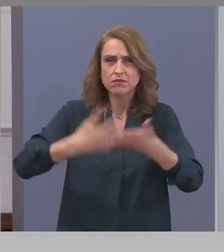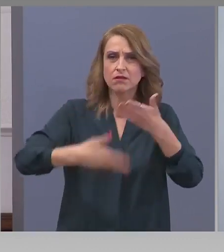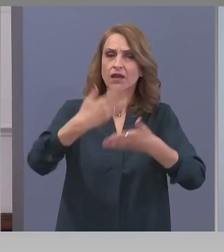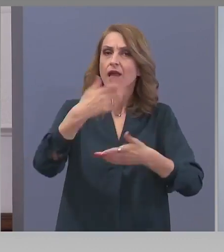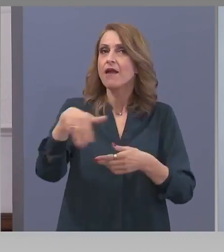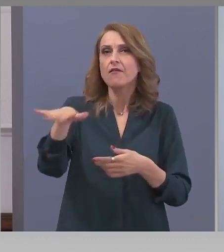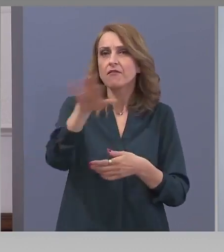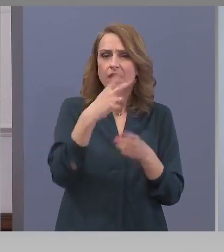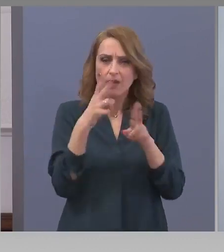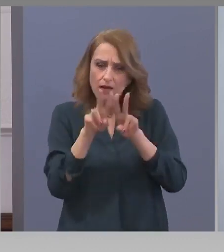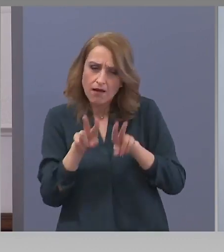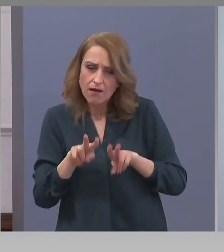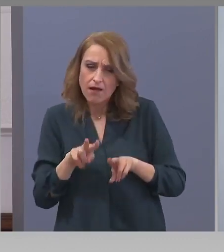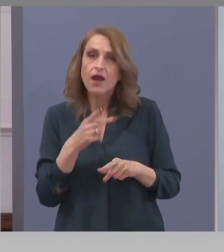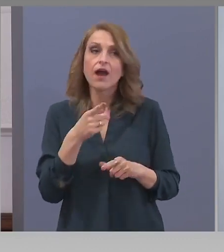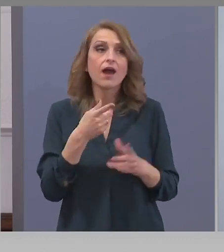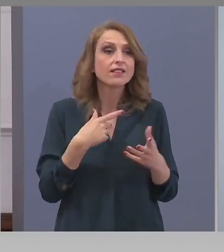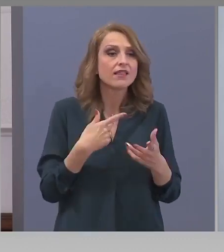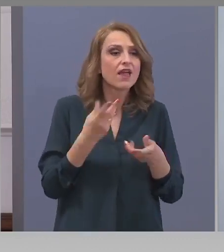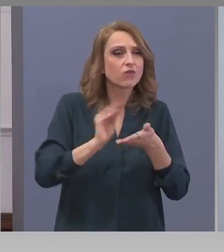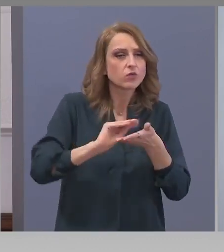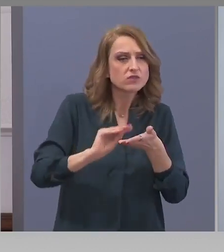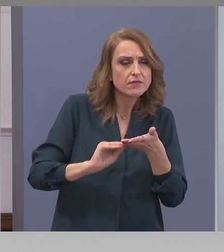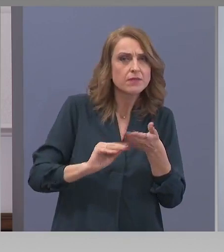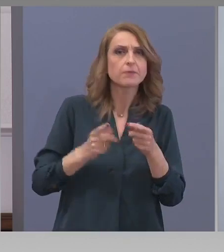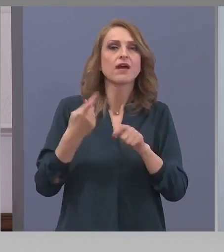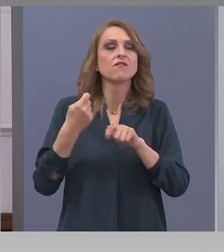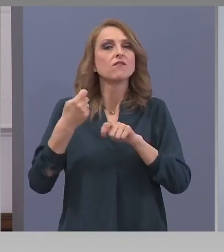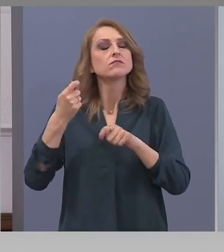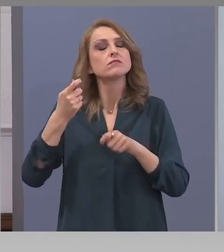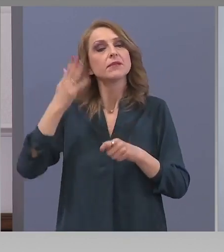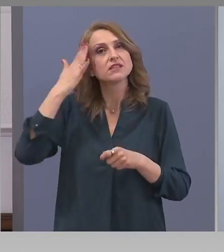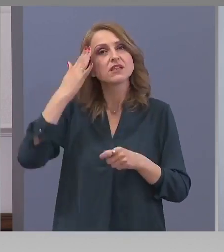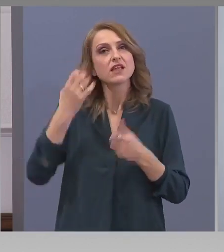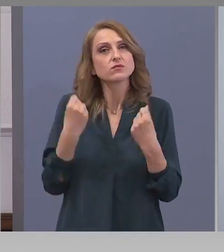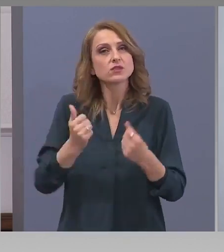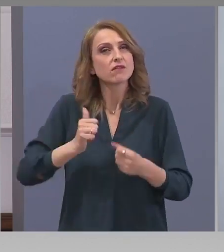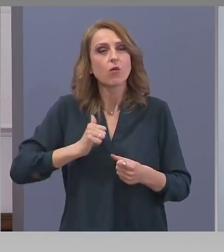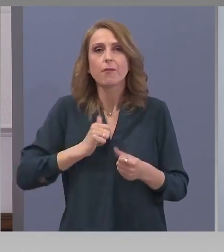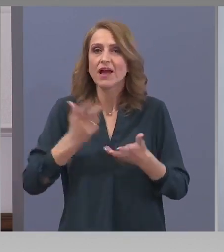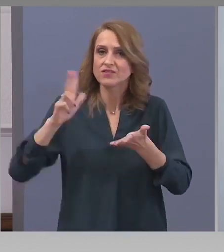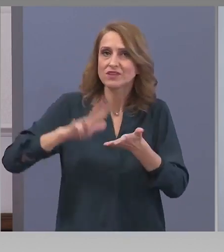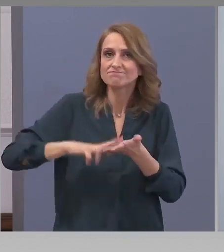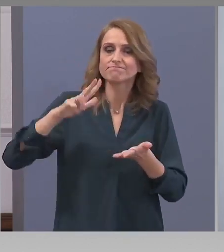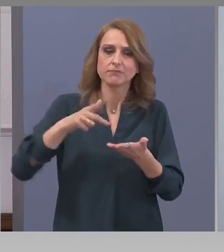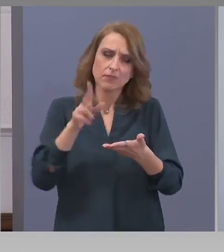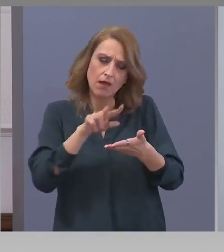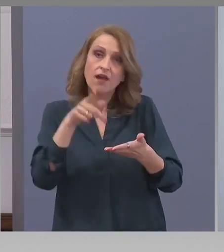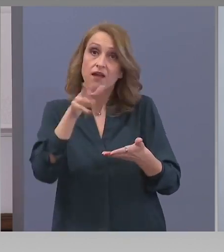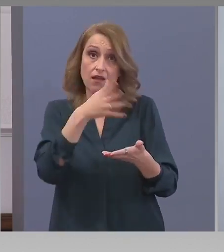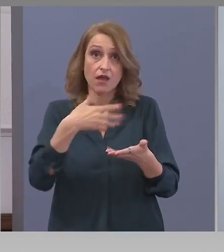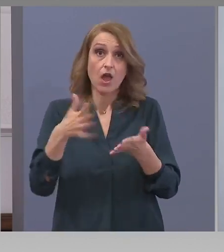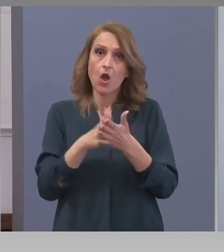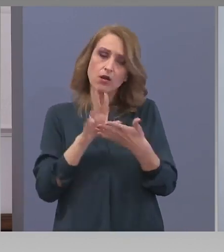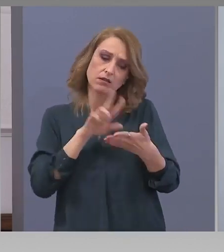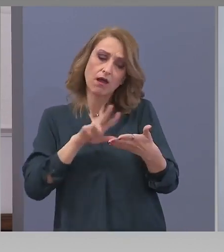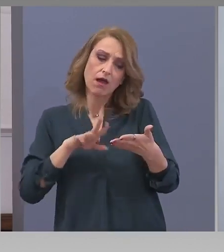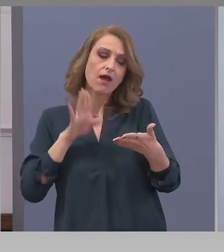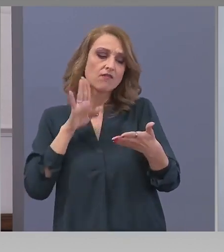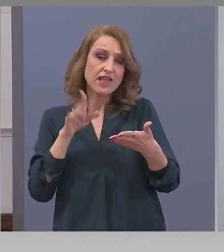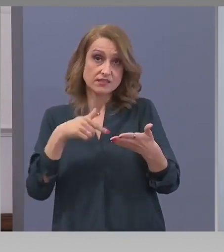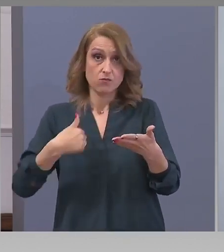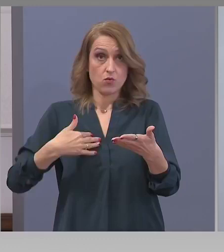което ние сме създали и което е одобрено от Министерството на здравеопазването и от съответните експертни съвети по